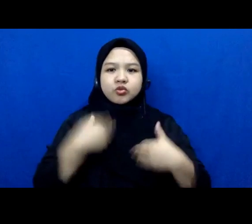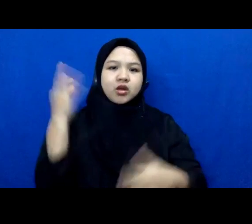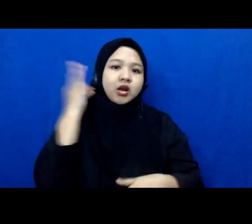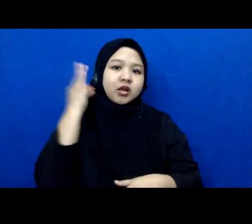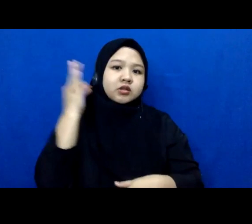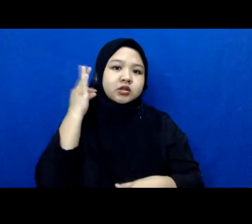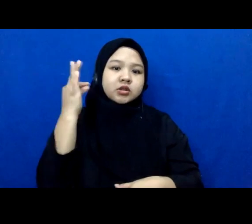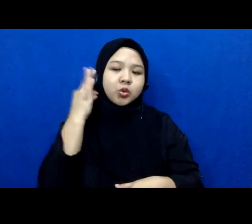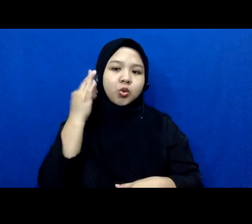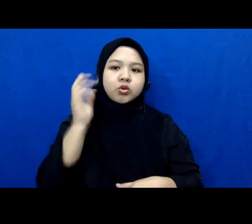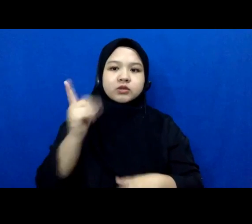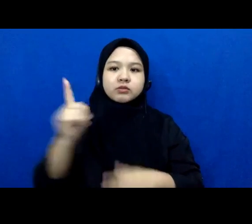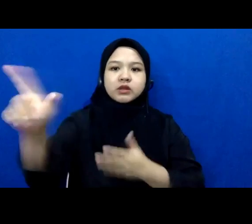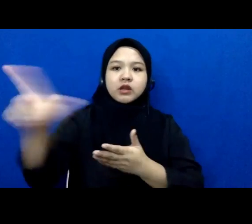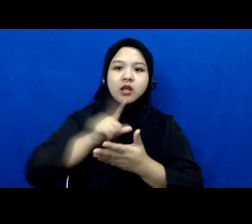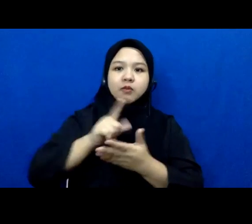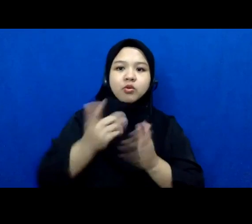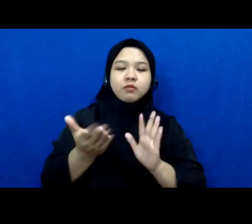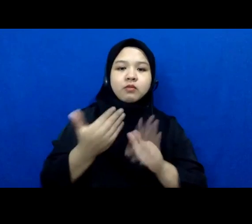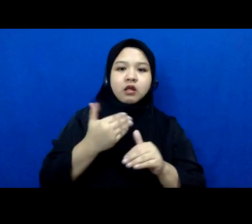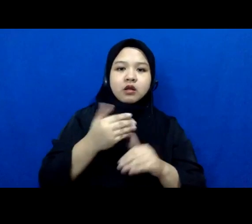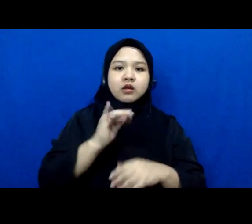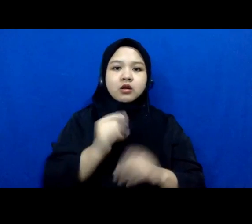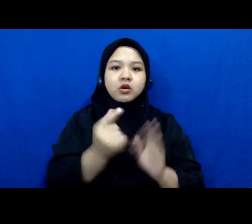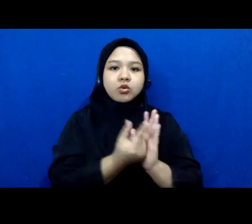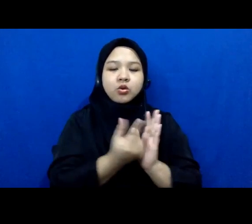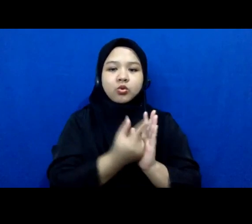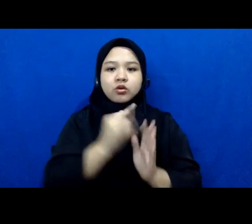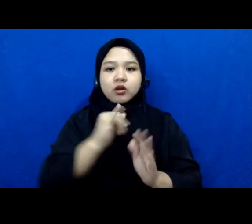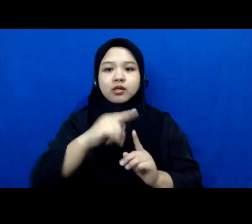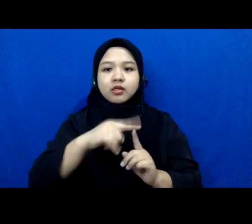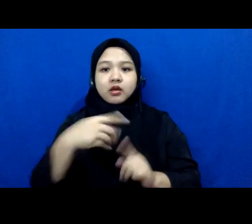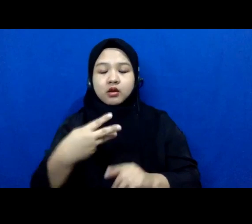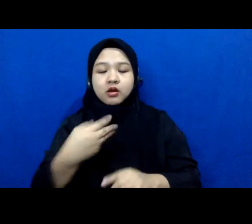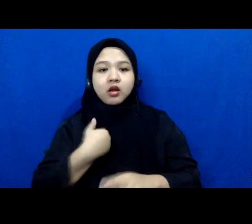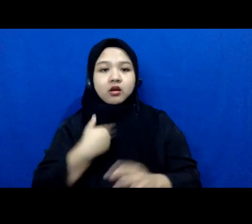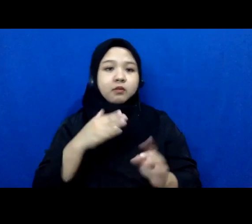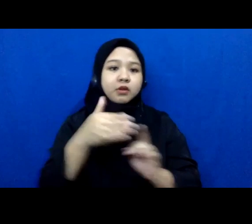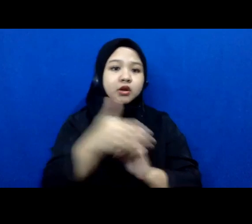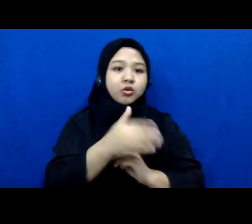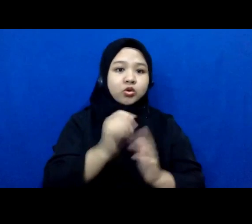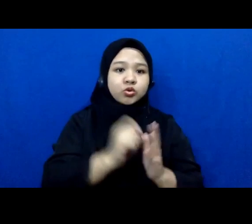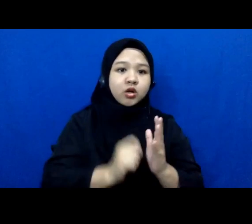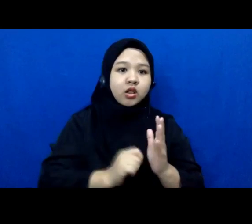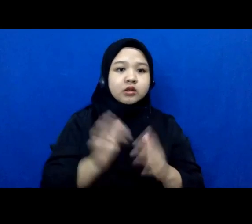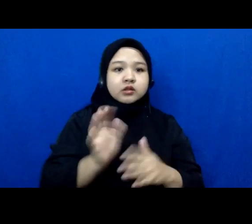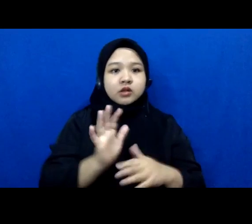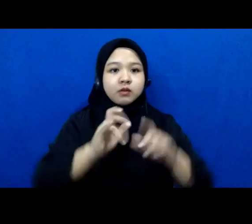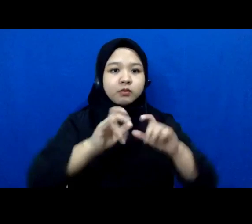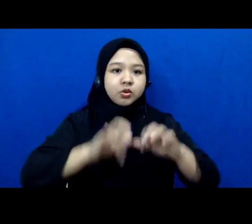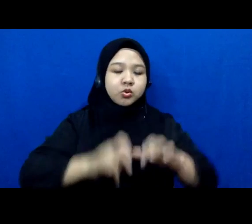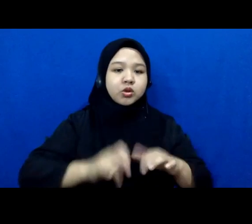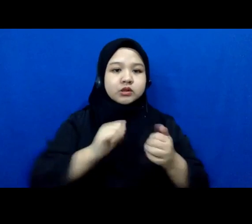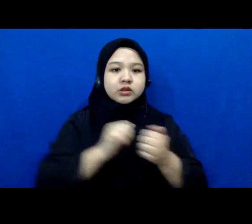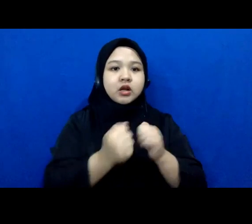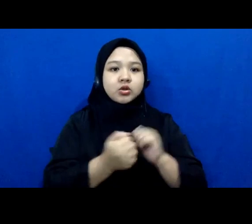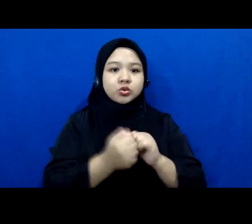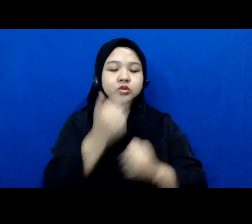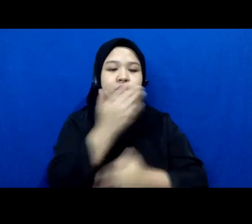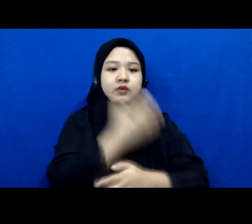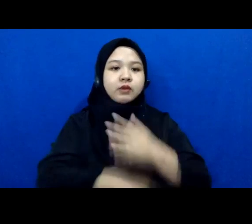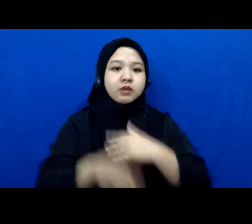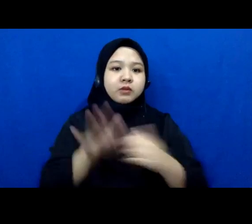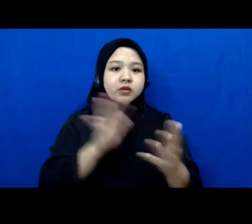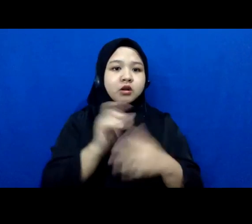dengan terlapor balik seperti Undang-Undang ITE jadi apakah ada perlindungan untuk jurnalis yang menulis kasus dihadap kasus di Fabio berhadapan dengan